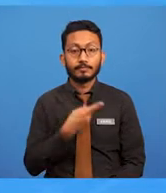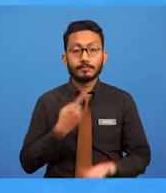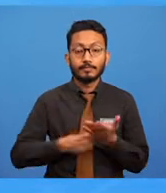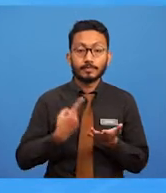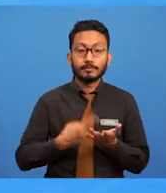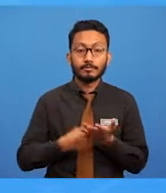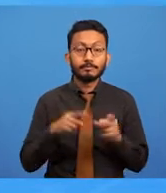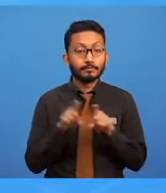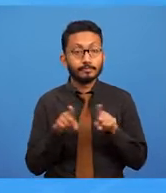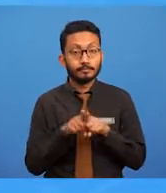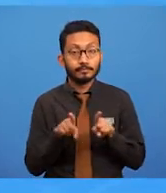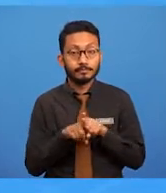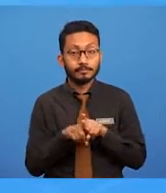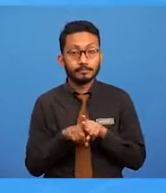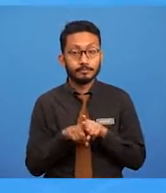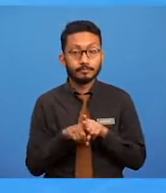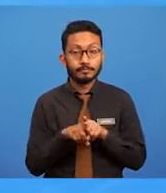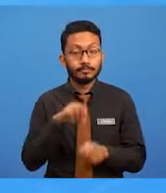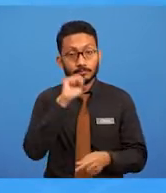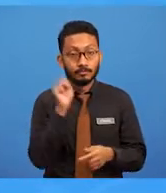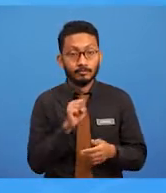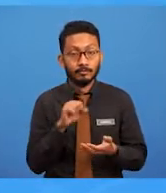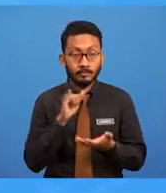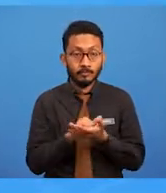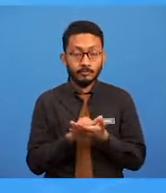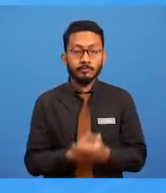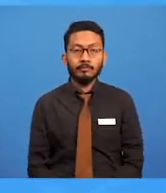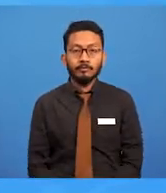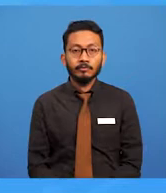bersama-sama soalan tersebut.